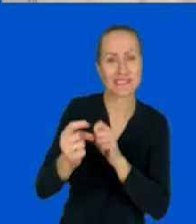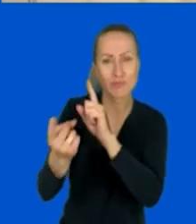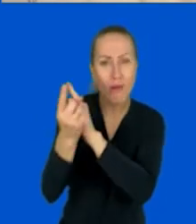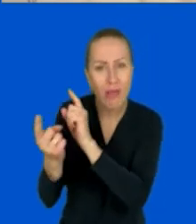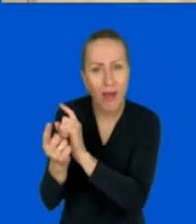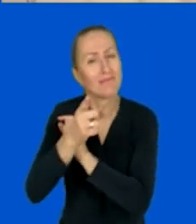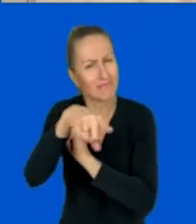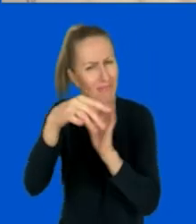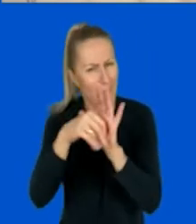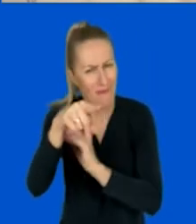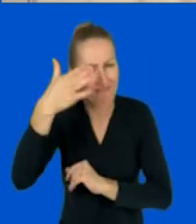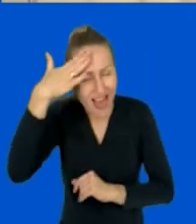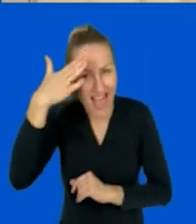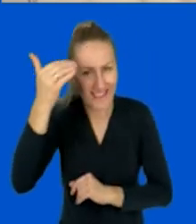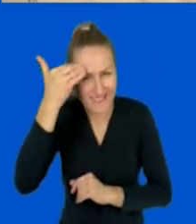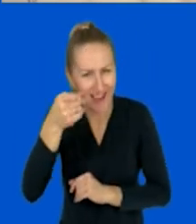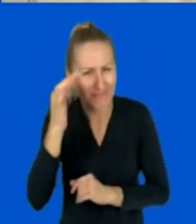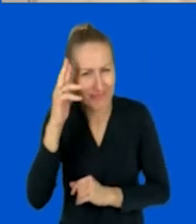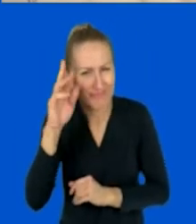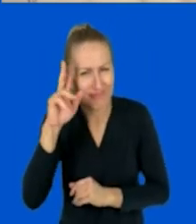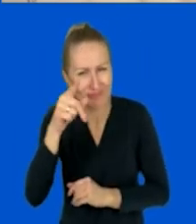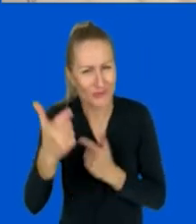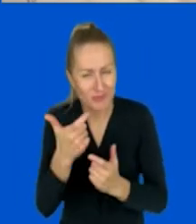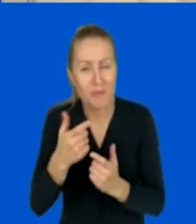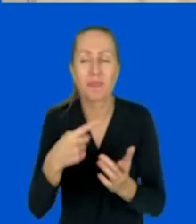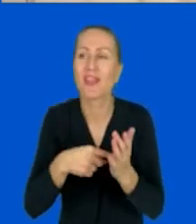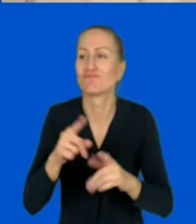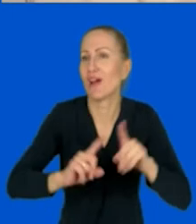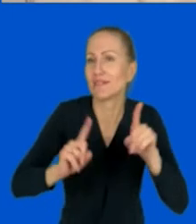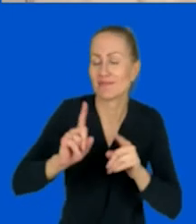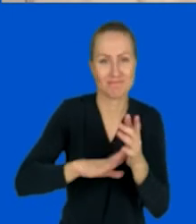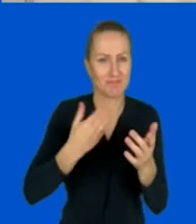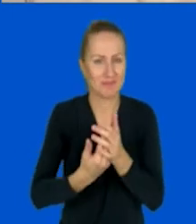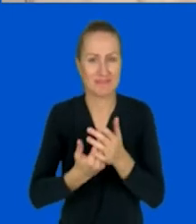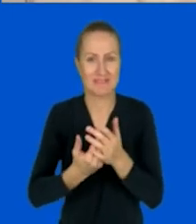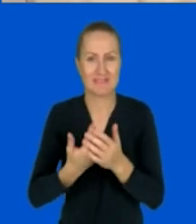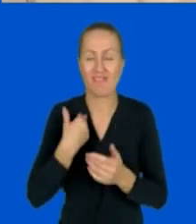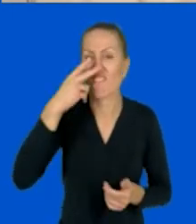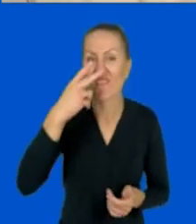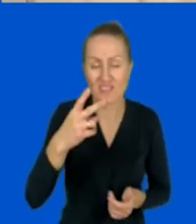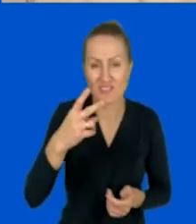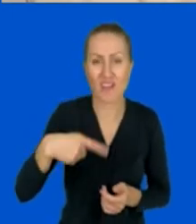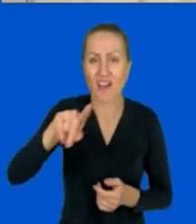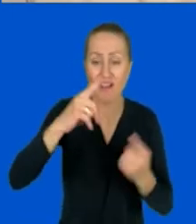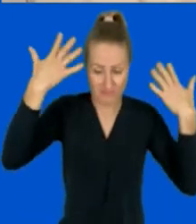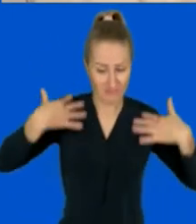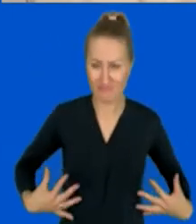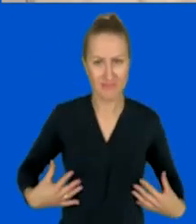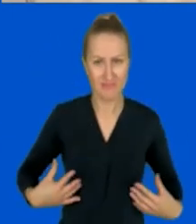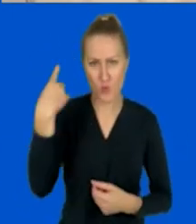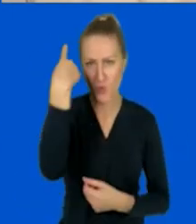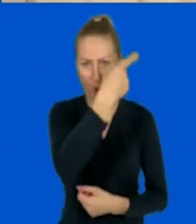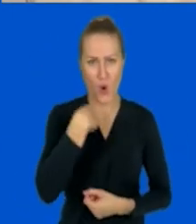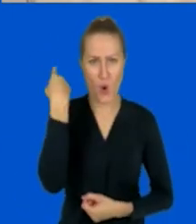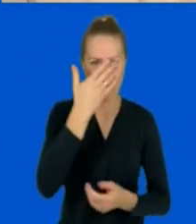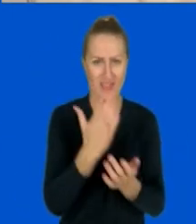kojarzycie momenty, kiedy widzimy samą gadającą głowę, a nie widać w